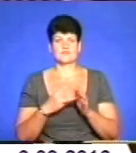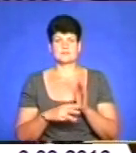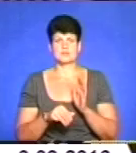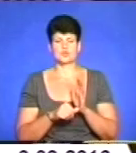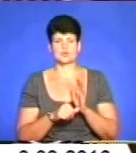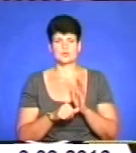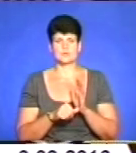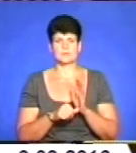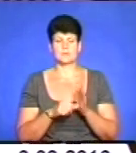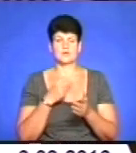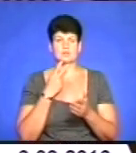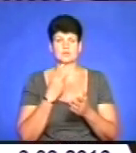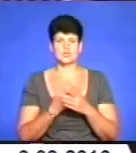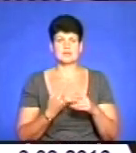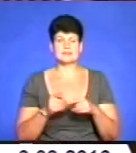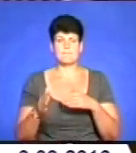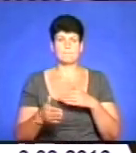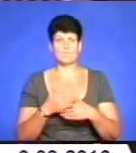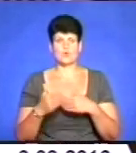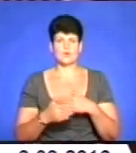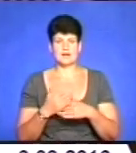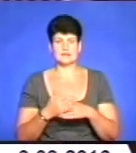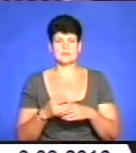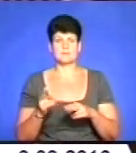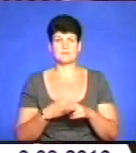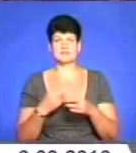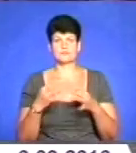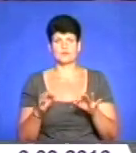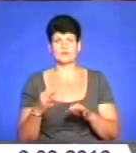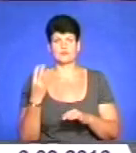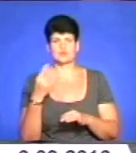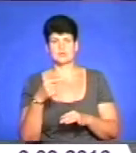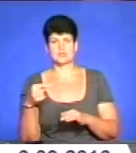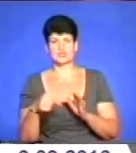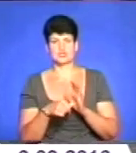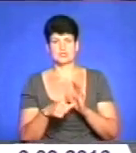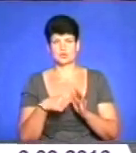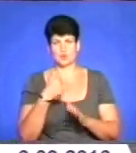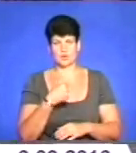Санкція даної статті передбачає покарання у вигляді позбавлення волі від 4 до 6 років.